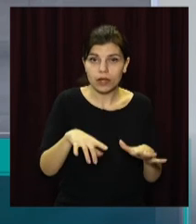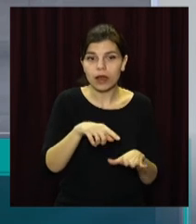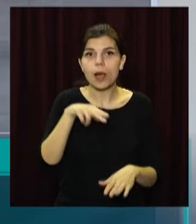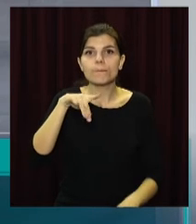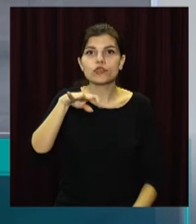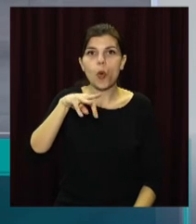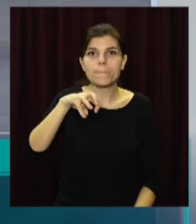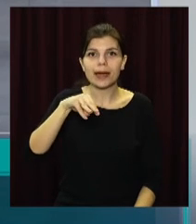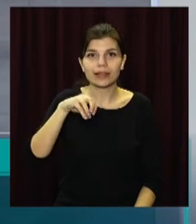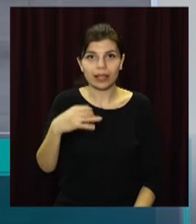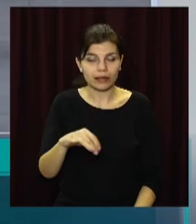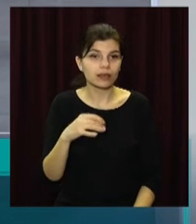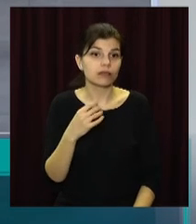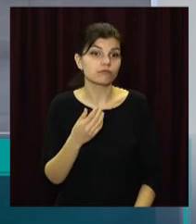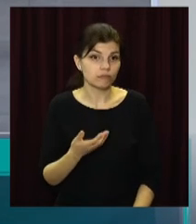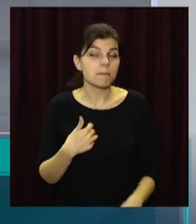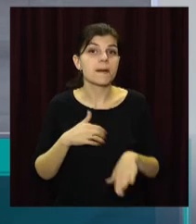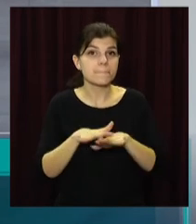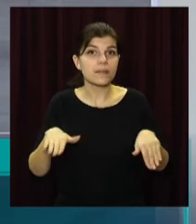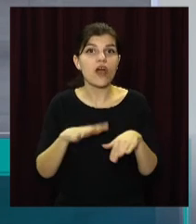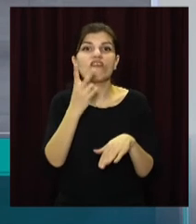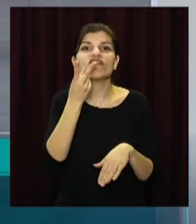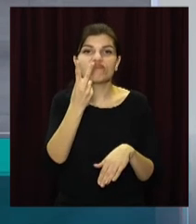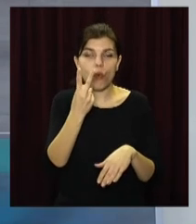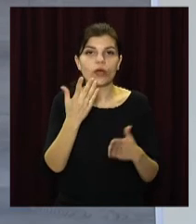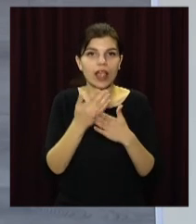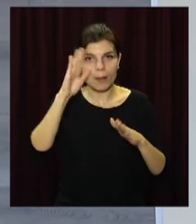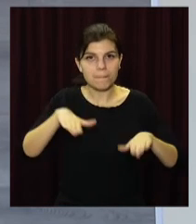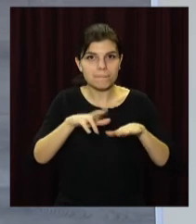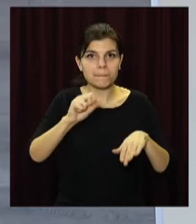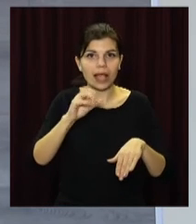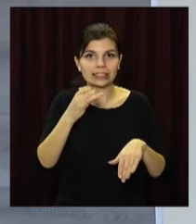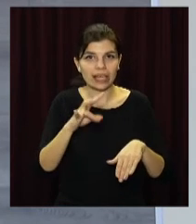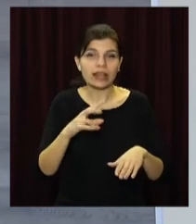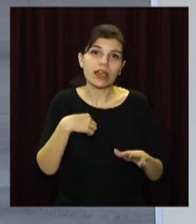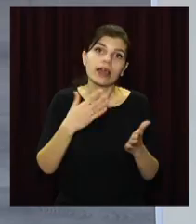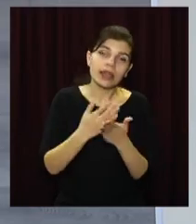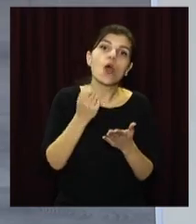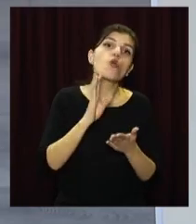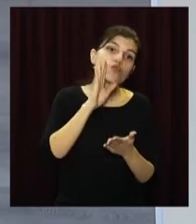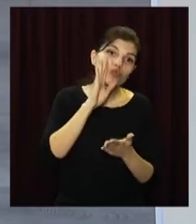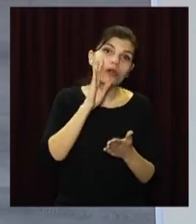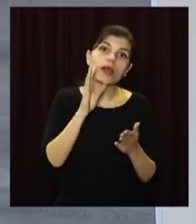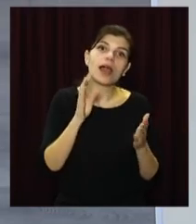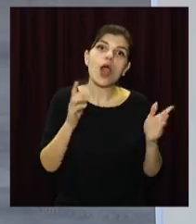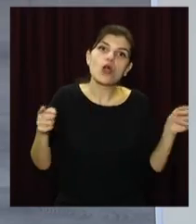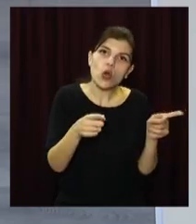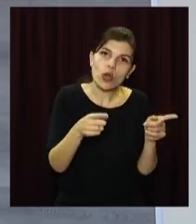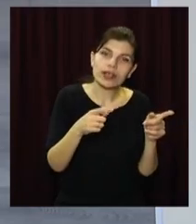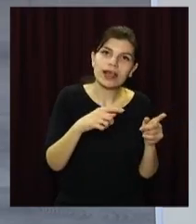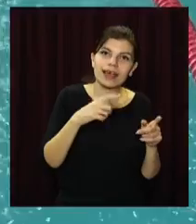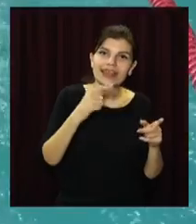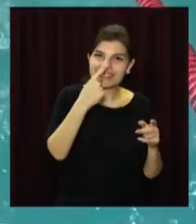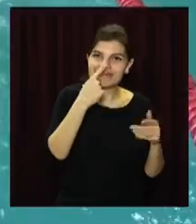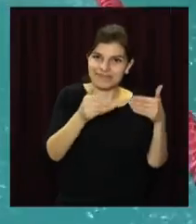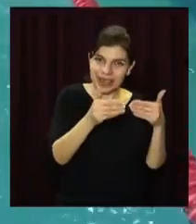Параметее. Ми плаваємо в двох басейнах, я також саме разнообразие – утром в коротком басейне, вечером